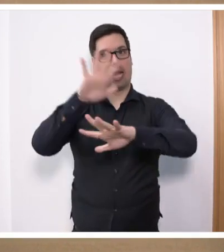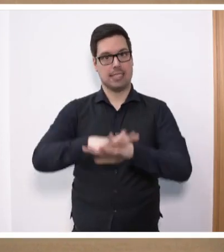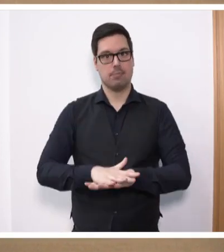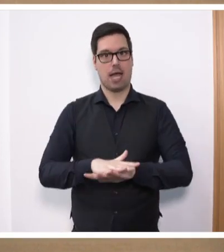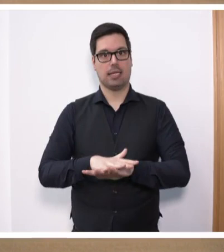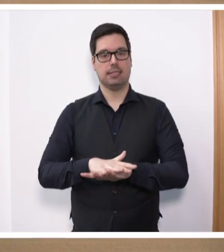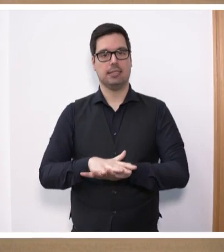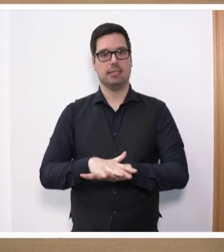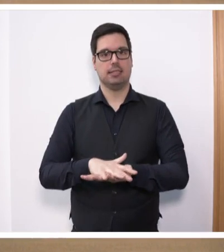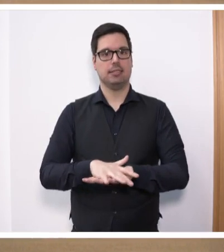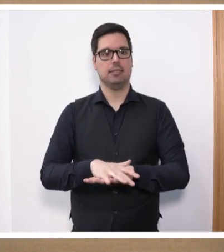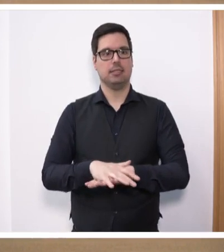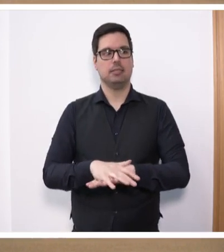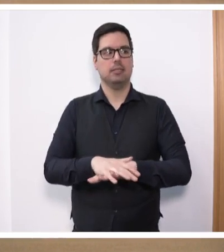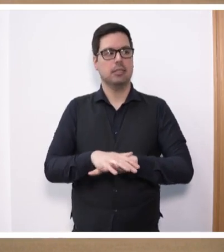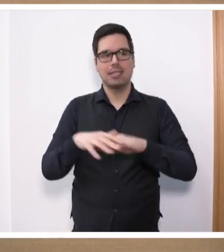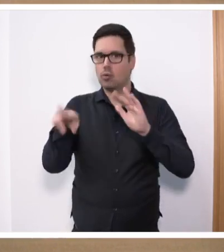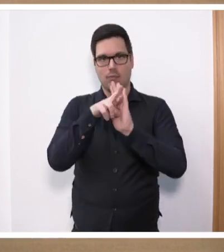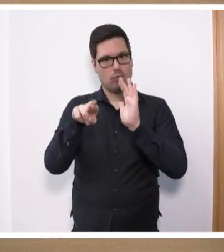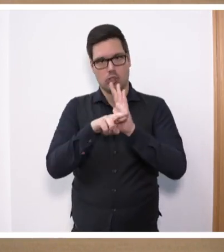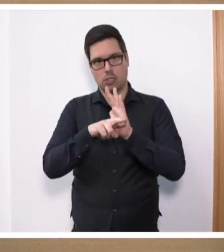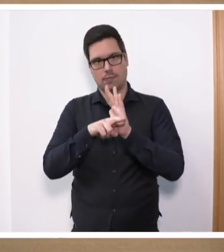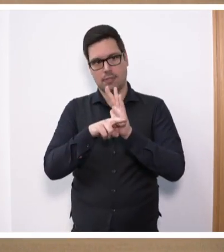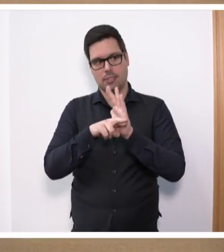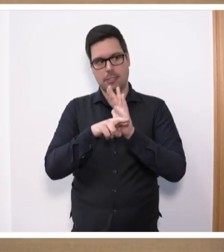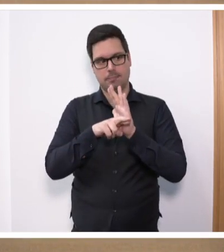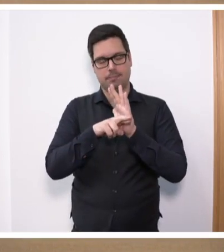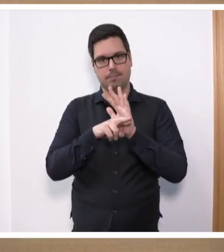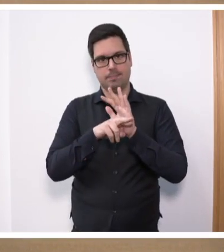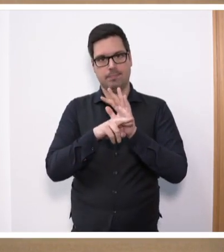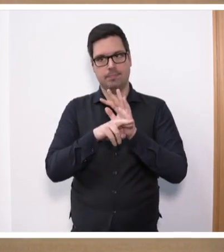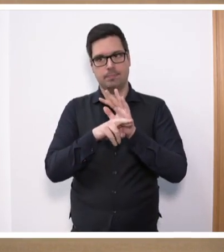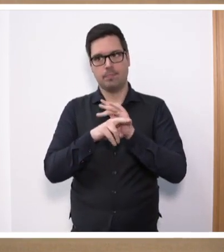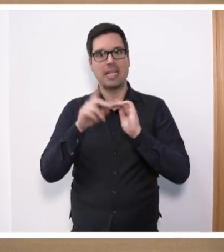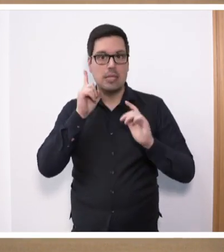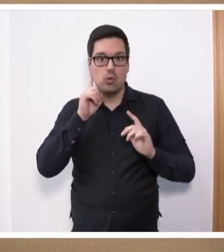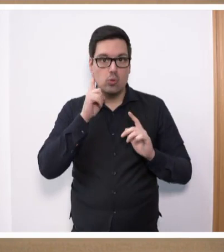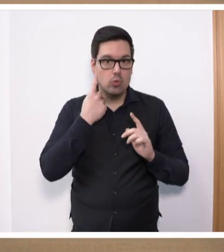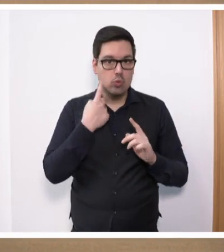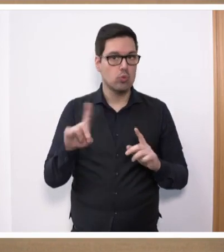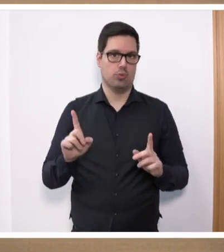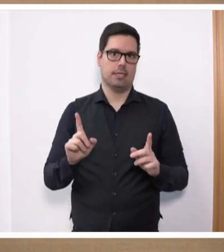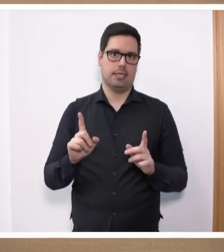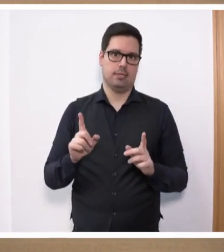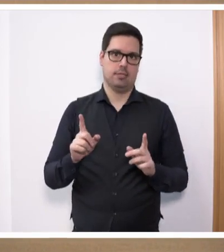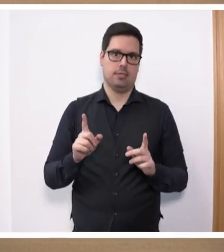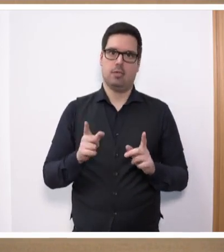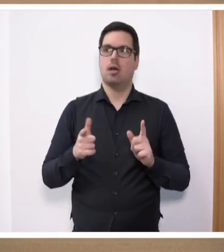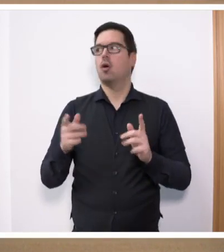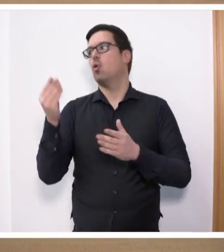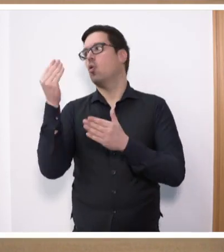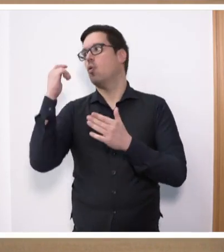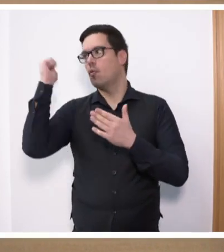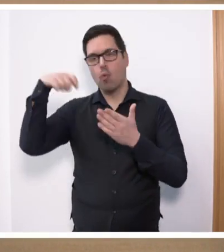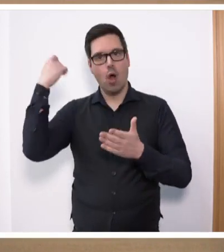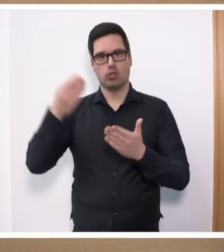kann hier nicht auf präzise Vorschriften verzichtet werden. Es wäre eine glatte Lüge, den Menschen vorzuspielen, dass man